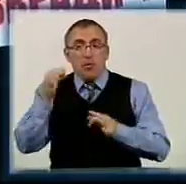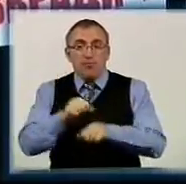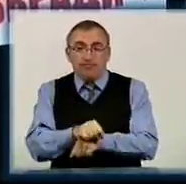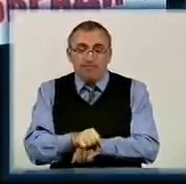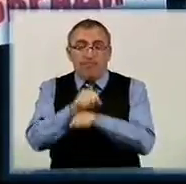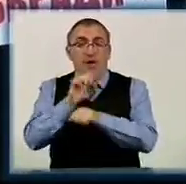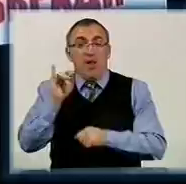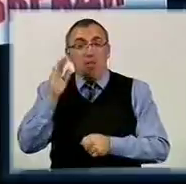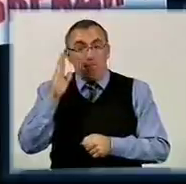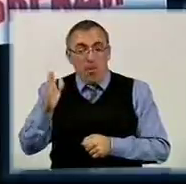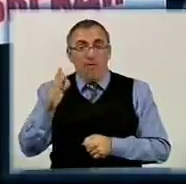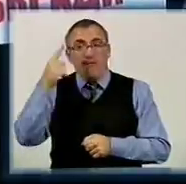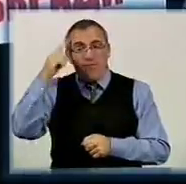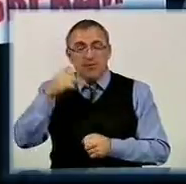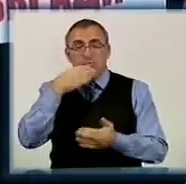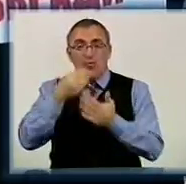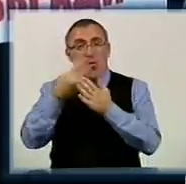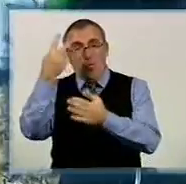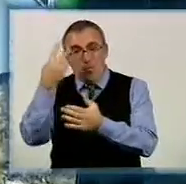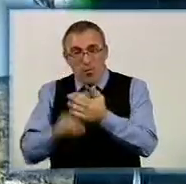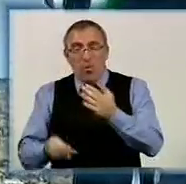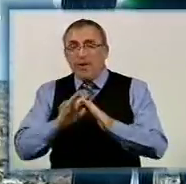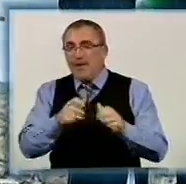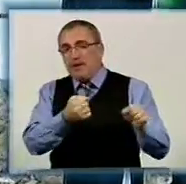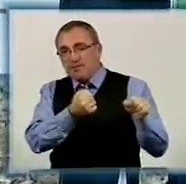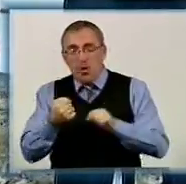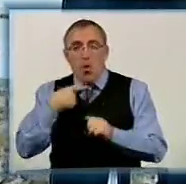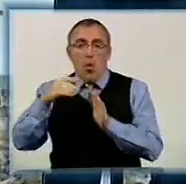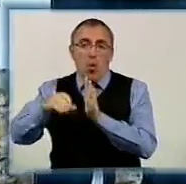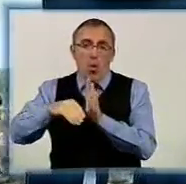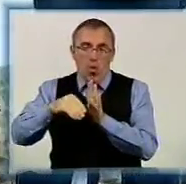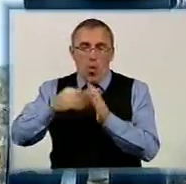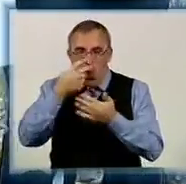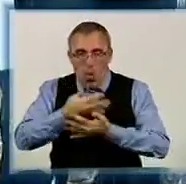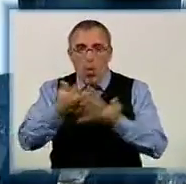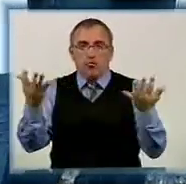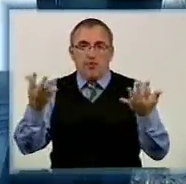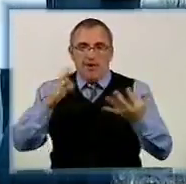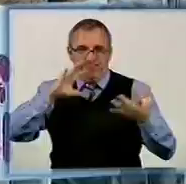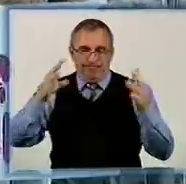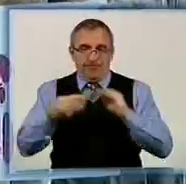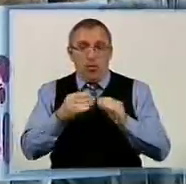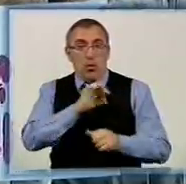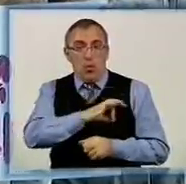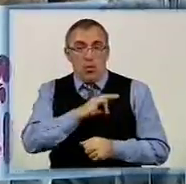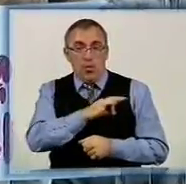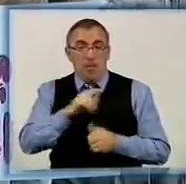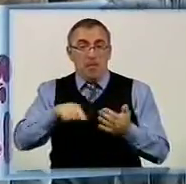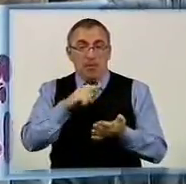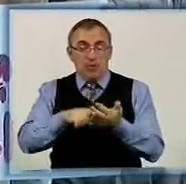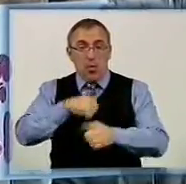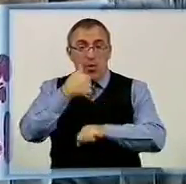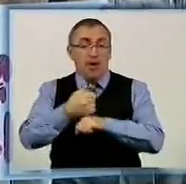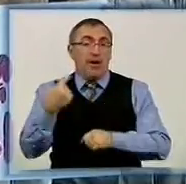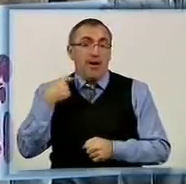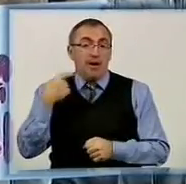Вимагають Табалова визнати свою поразку та не затримувати оголошення результатів виборів. Юристи кандидата на посаду міського голови